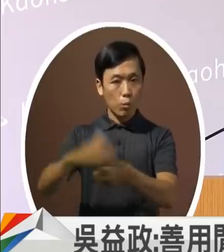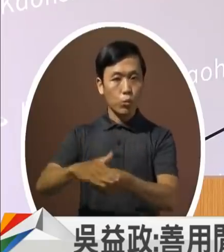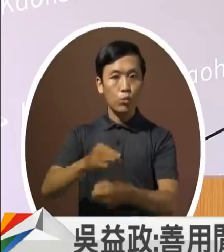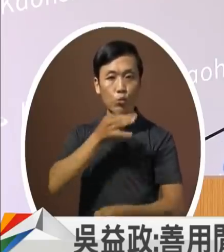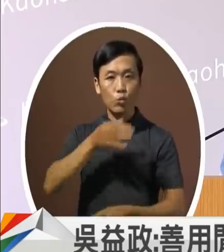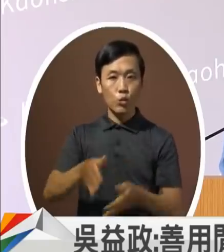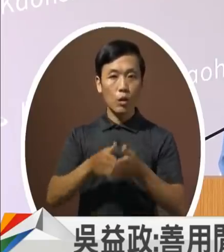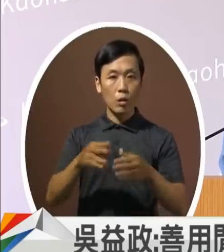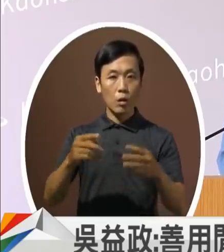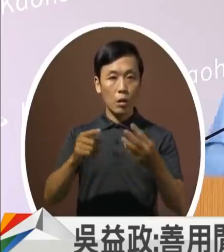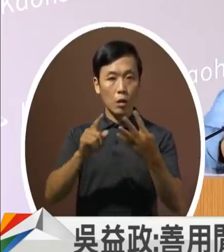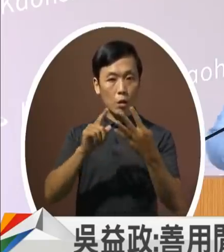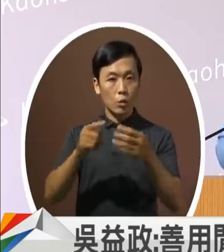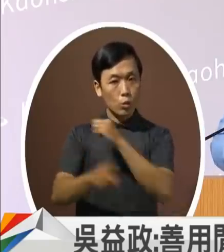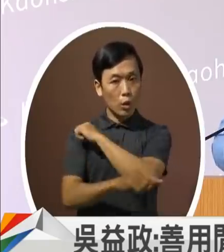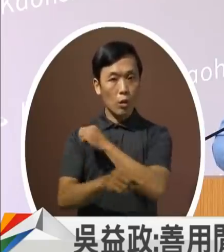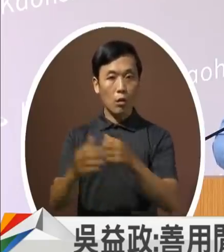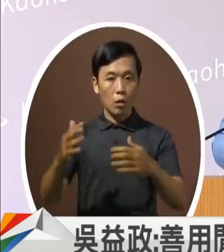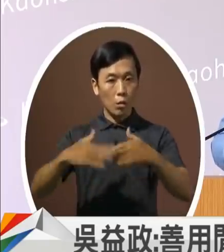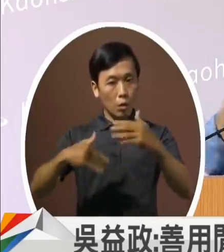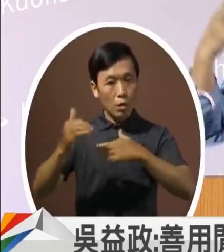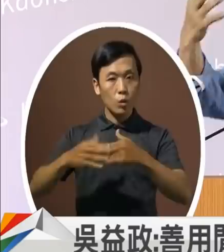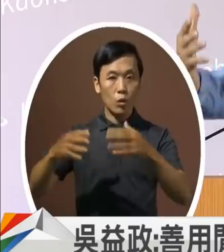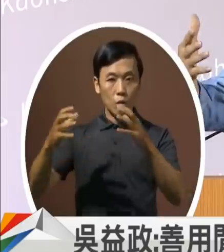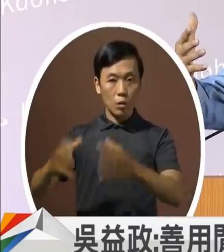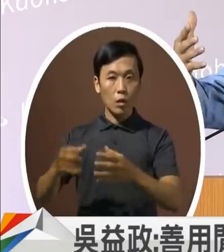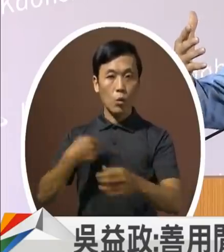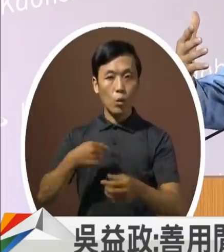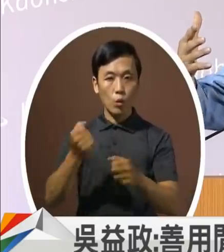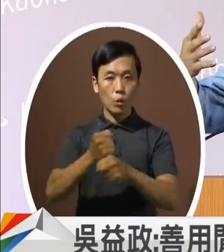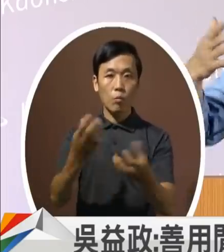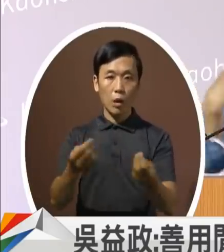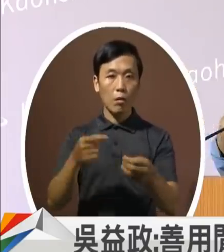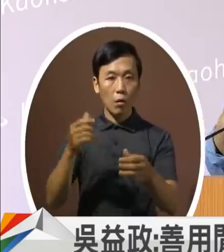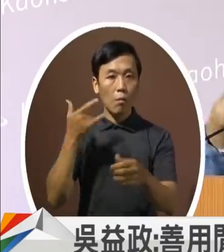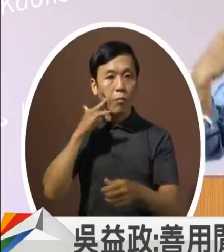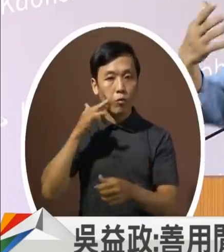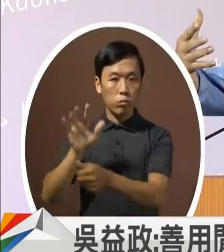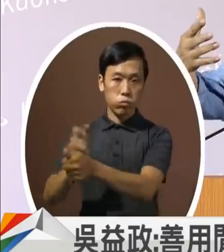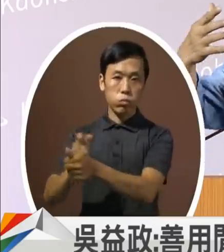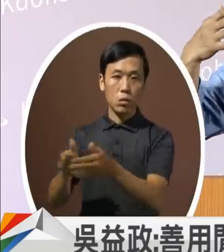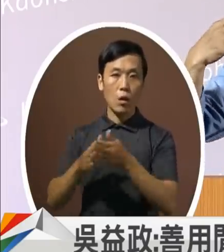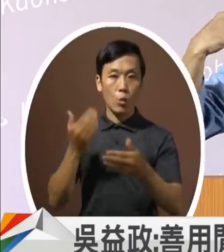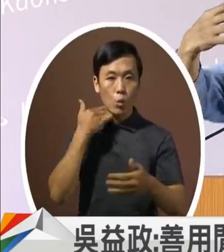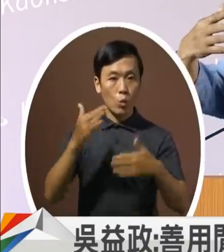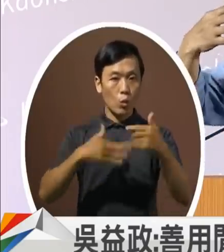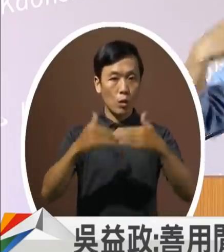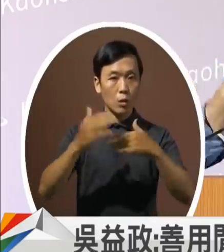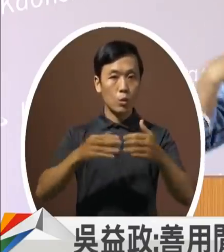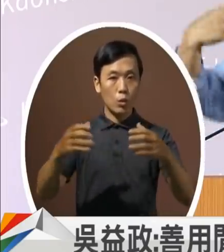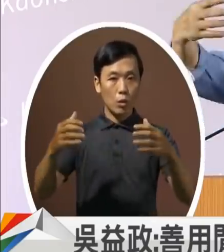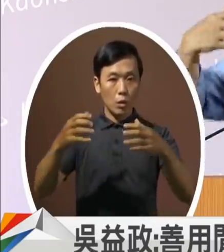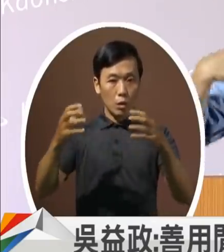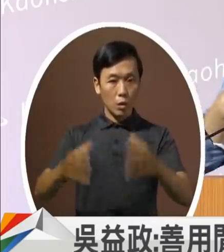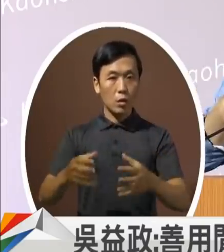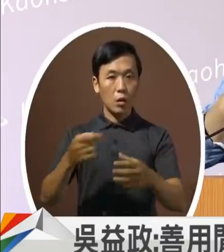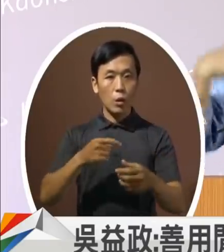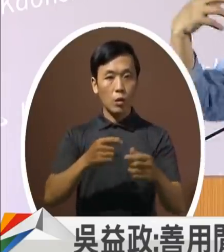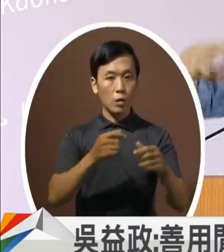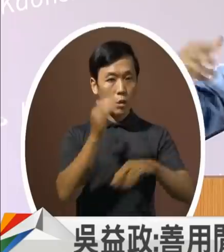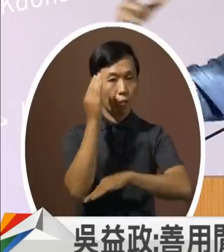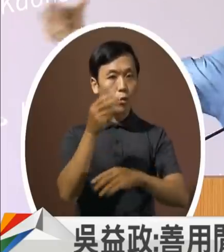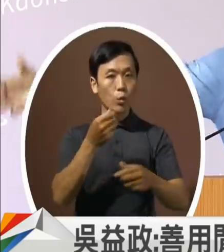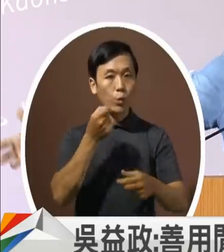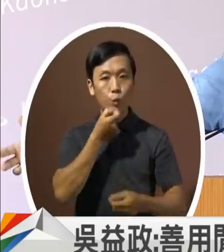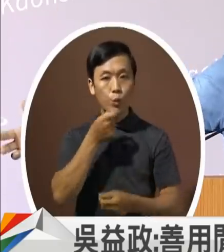一个合作社就是有可能我没有工作我要照顾我爸爸妈妈那如果有合作社政府也愿意训练给我经费